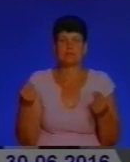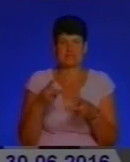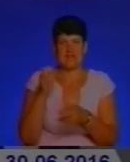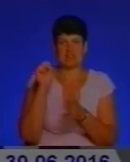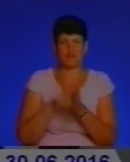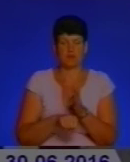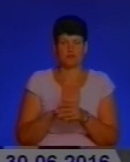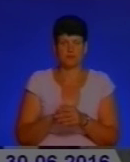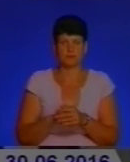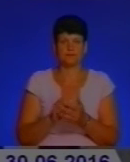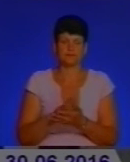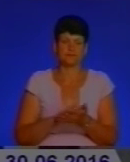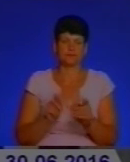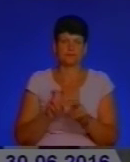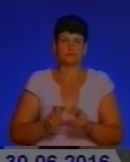Триває слідство.